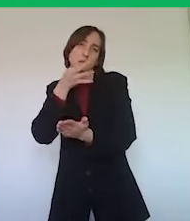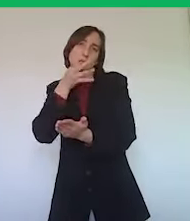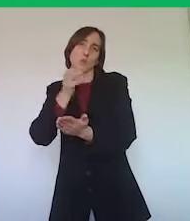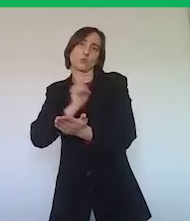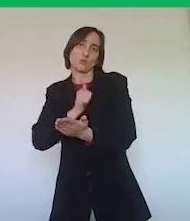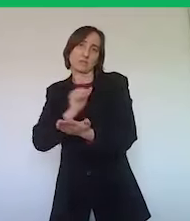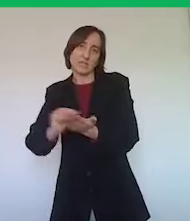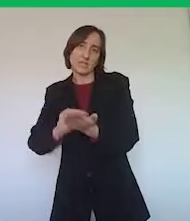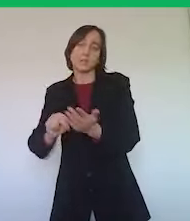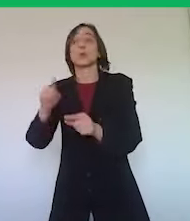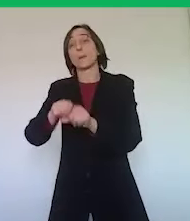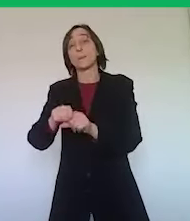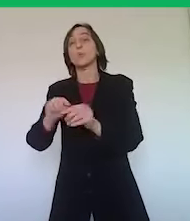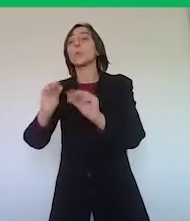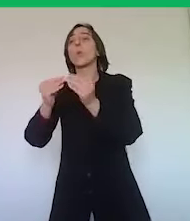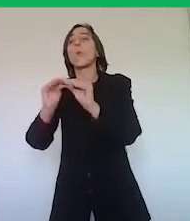tutta sicurezza.